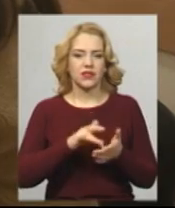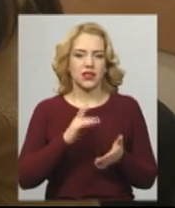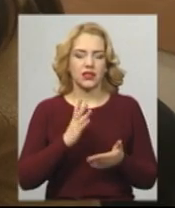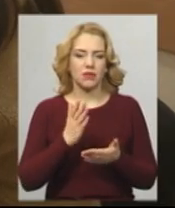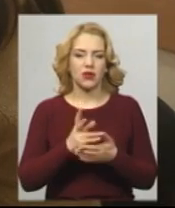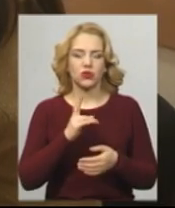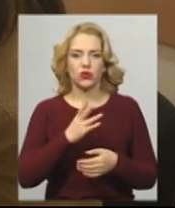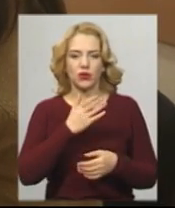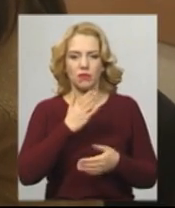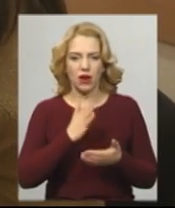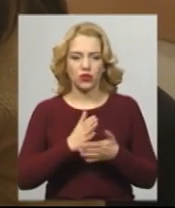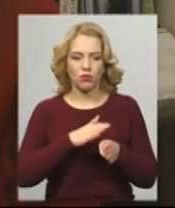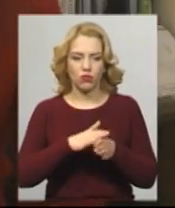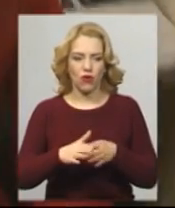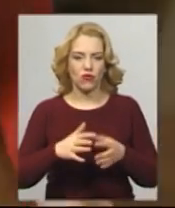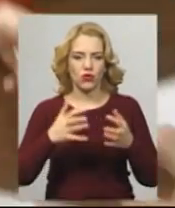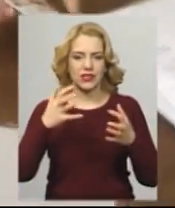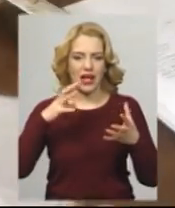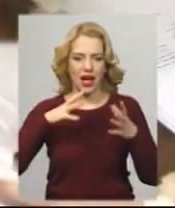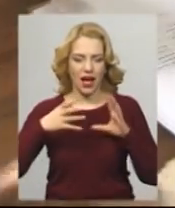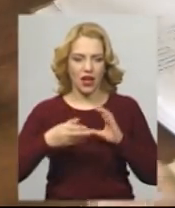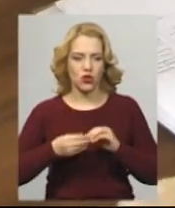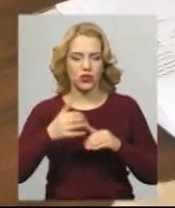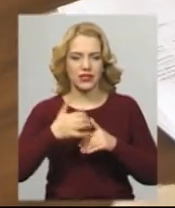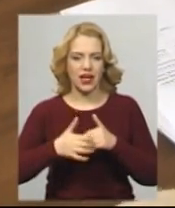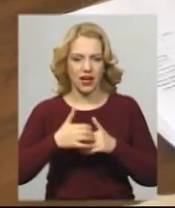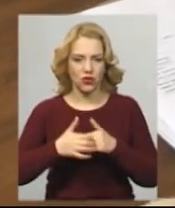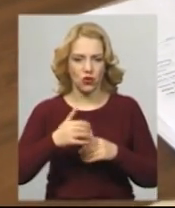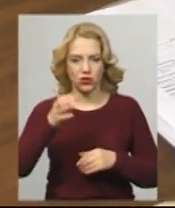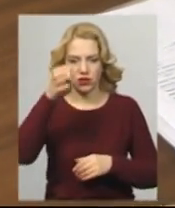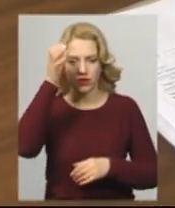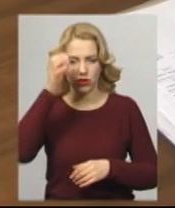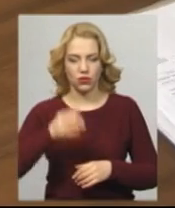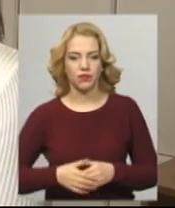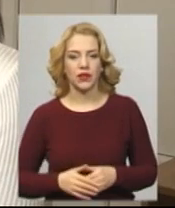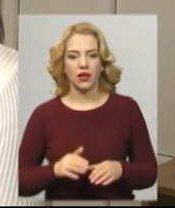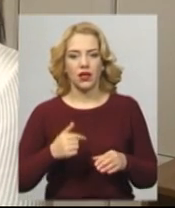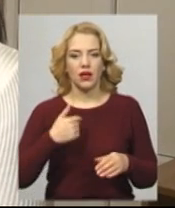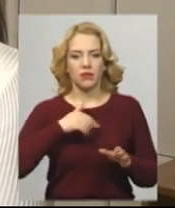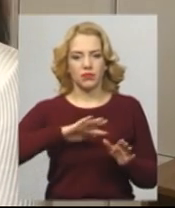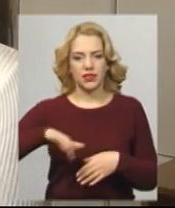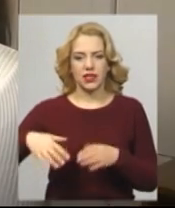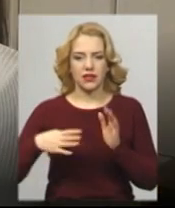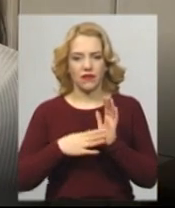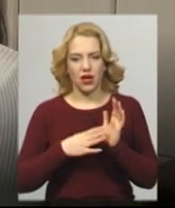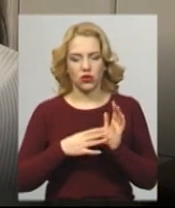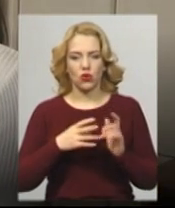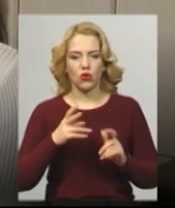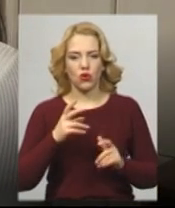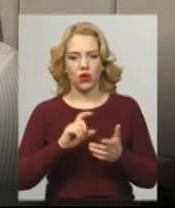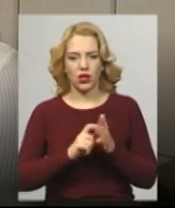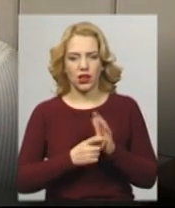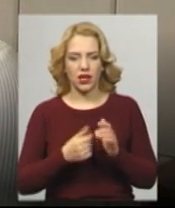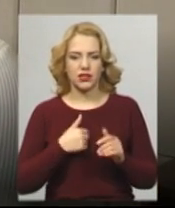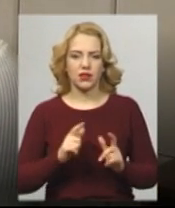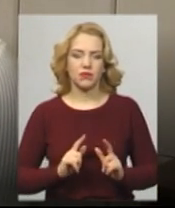загальну середню освіту, або здобудуть її в цьому році, як студентка Хмельницького коледжу Вікторія. Після 9 класу я здавала джавну підсумкову тестацію,